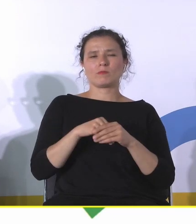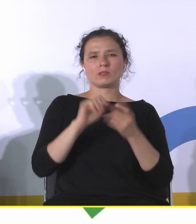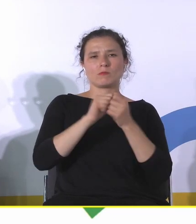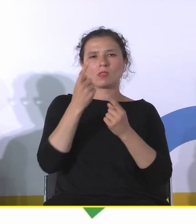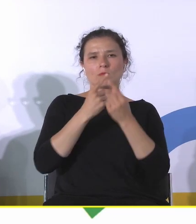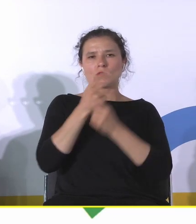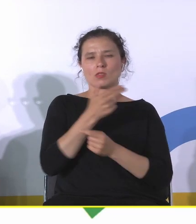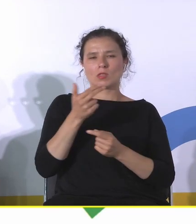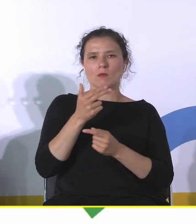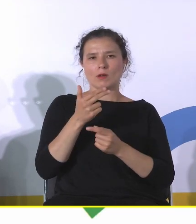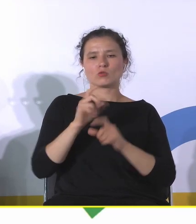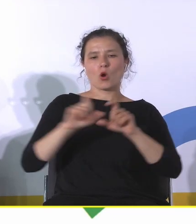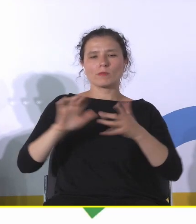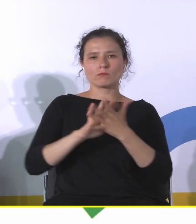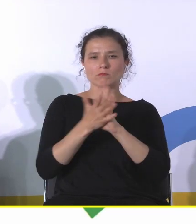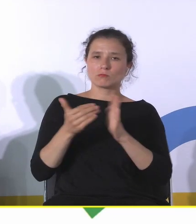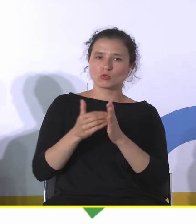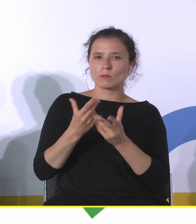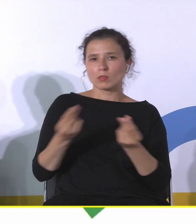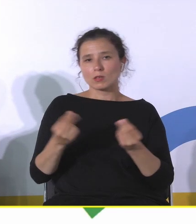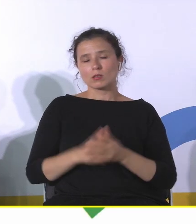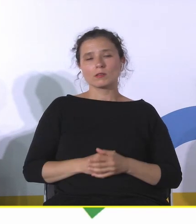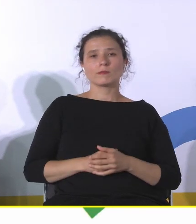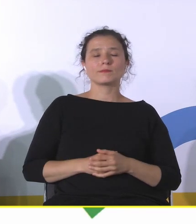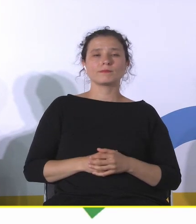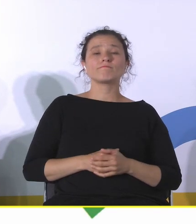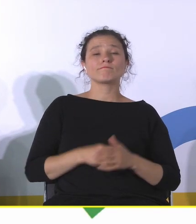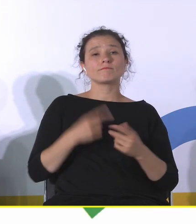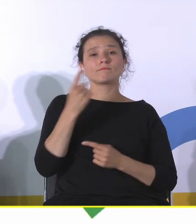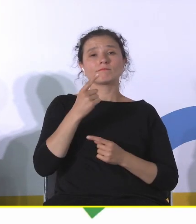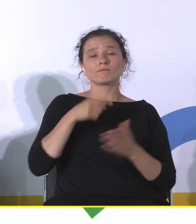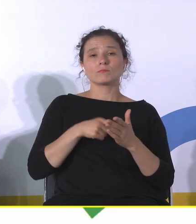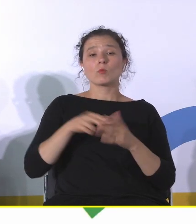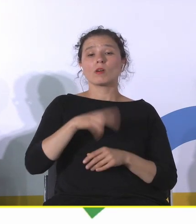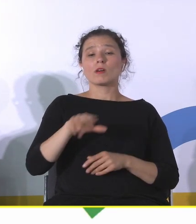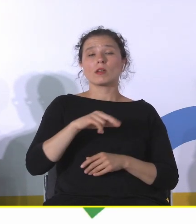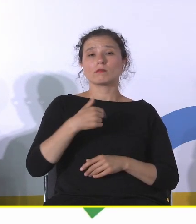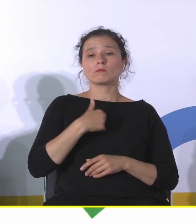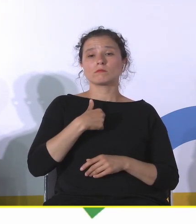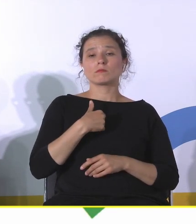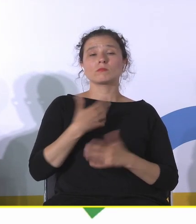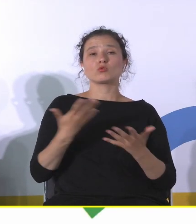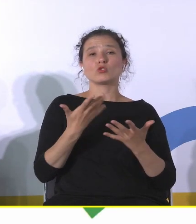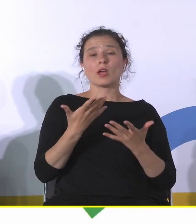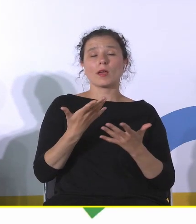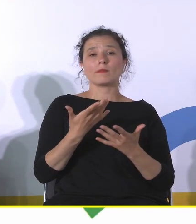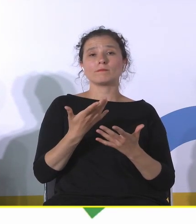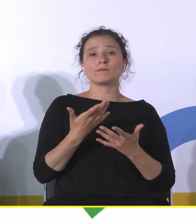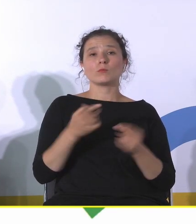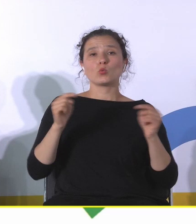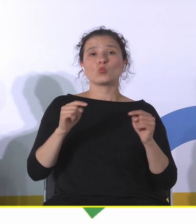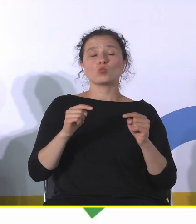pewnych obiektów. I na tym tle myślę, że chociażby region, w którym się odbywa forum, jest